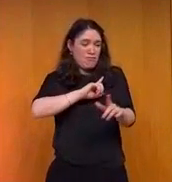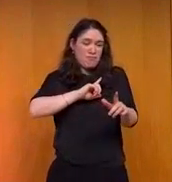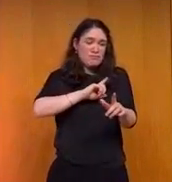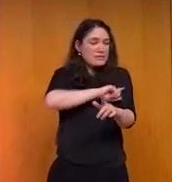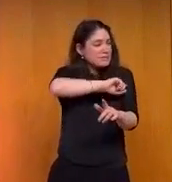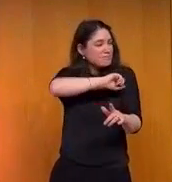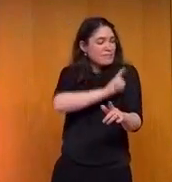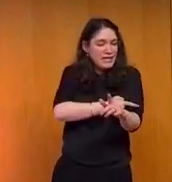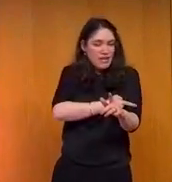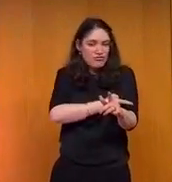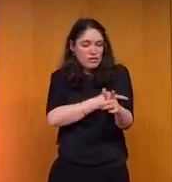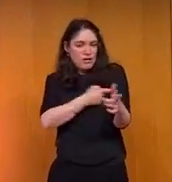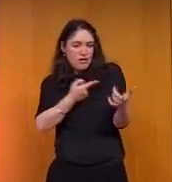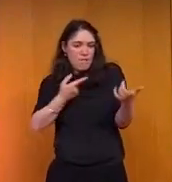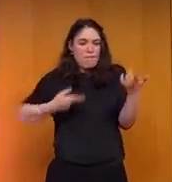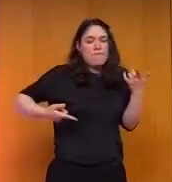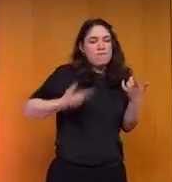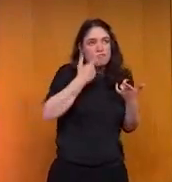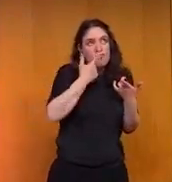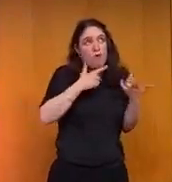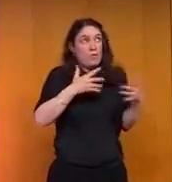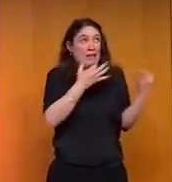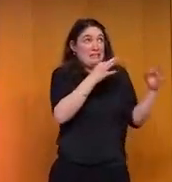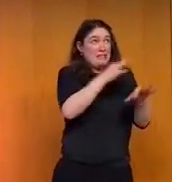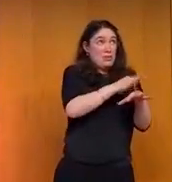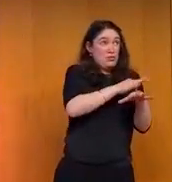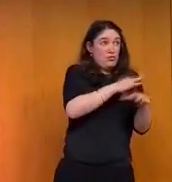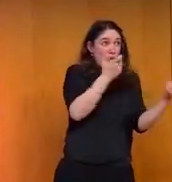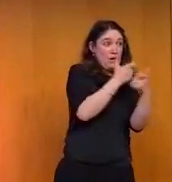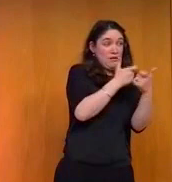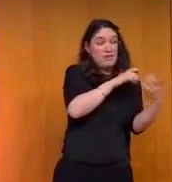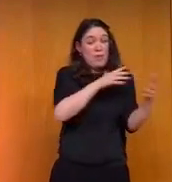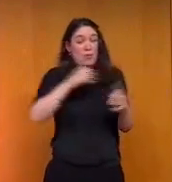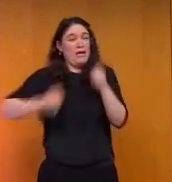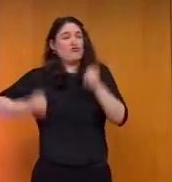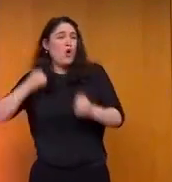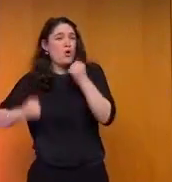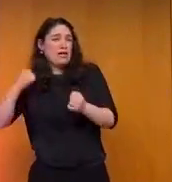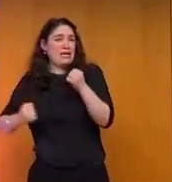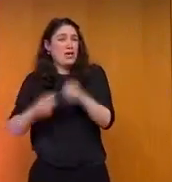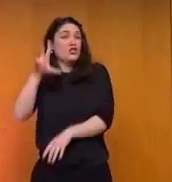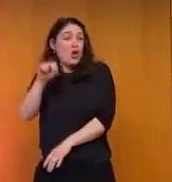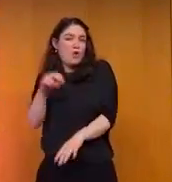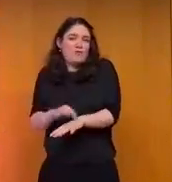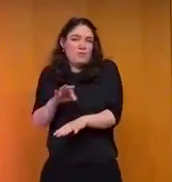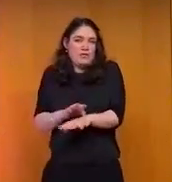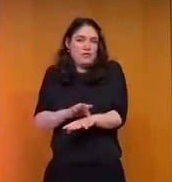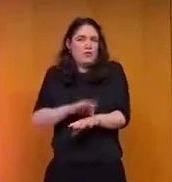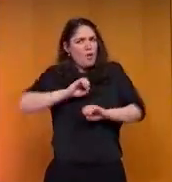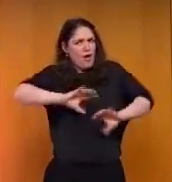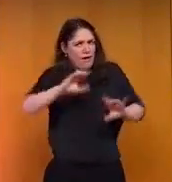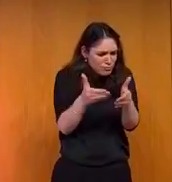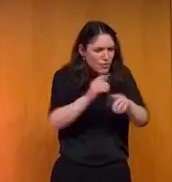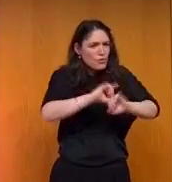de rire, ce qui est beaucoup. C'est l'équivalent de 30 minutes de jogging. Je vous laisse cogiter ça.